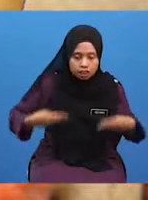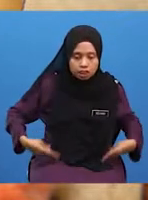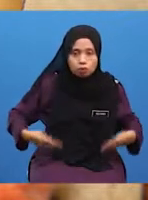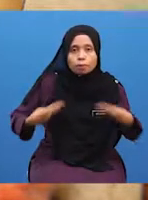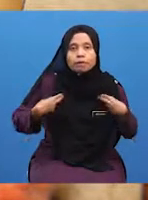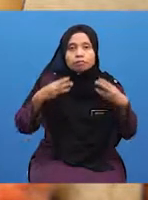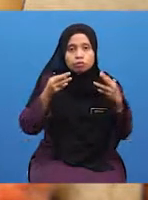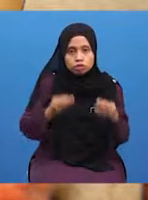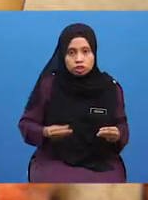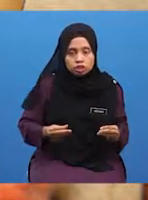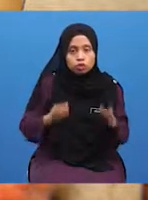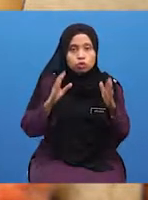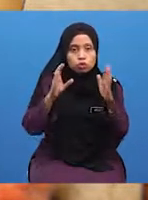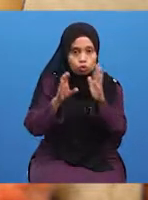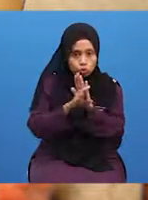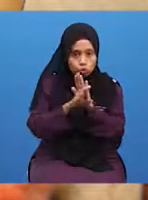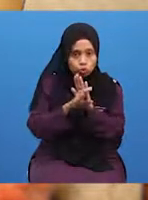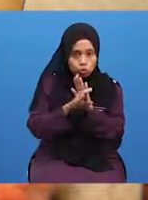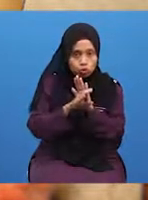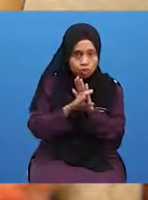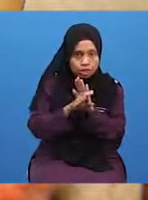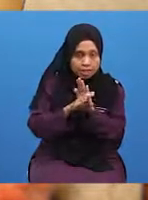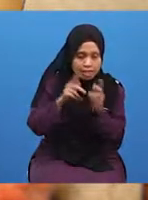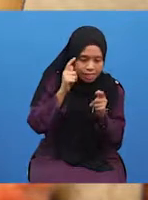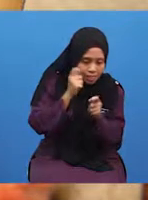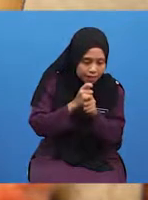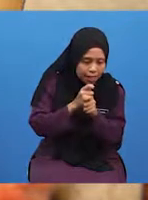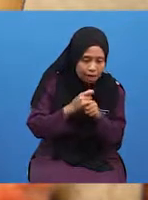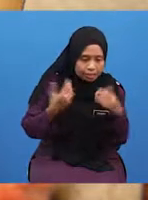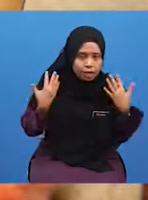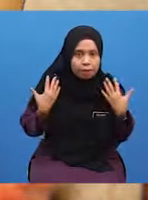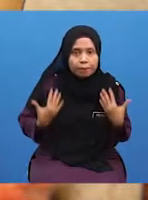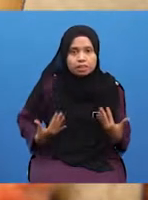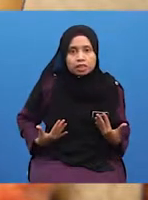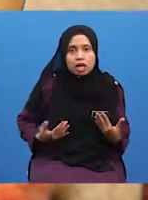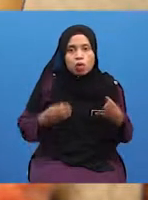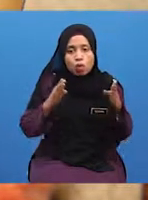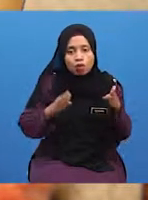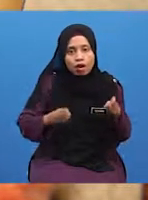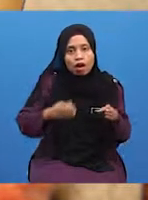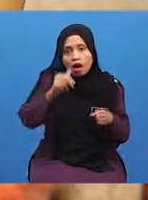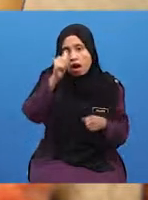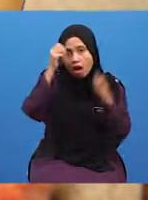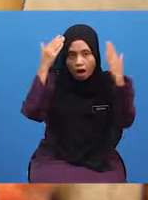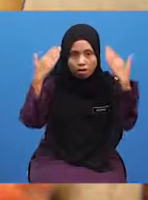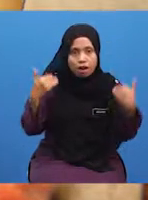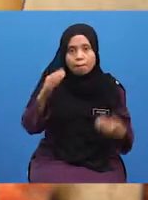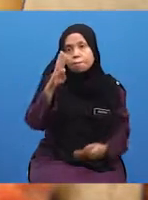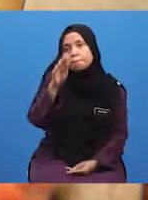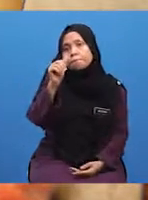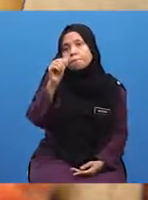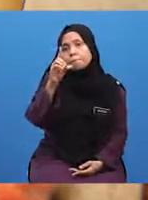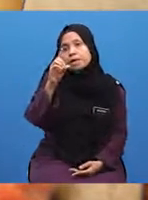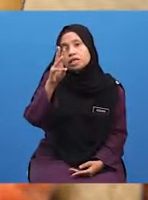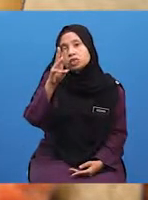Misalnya, ketahanan tubuh badan Arab Badwi berkait rapat